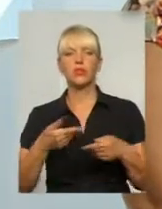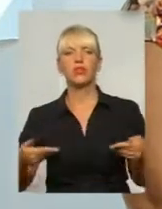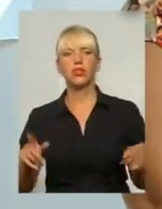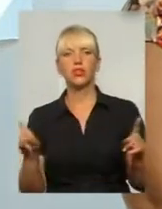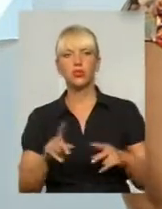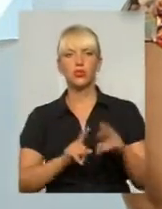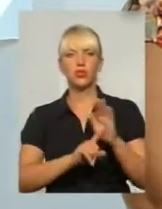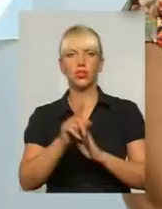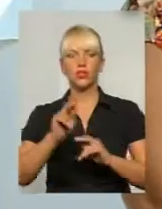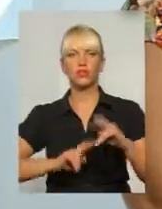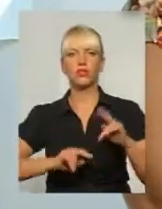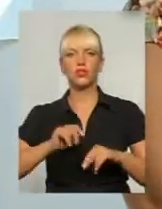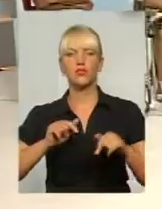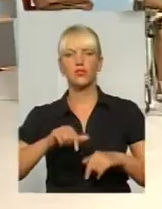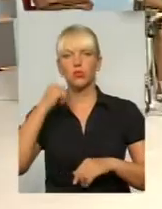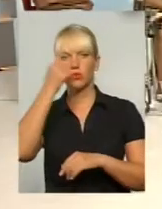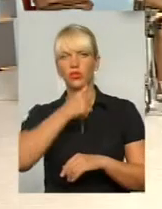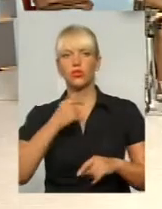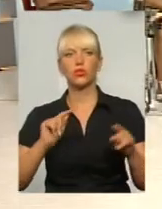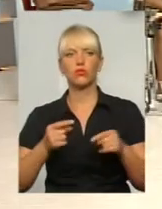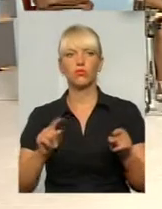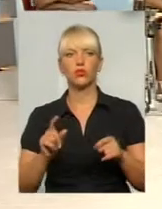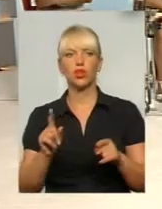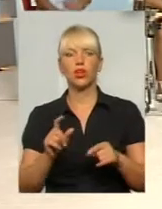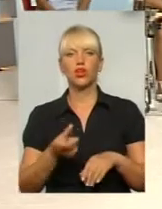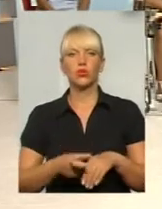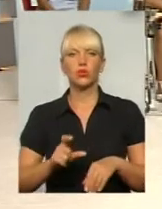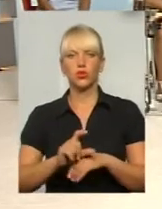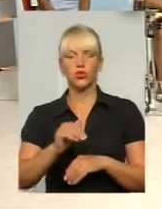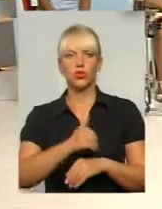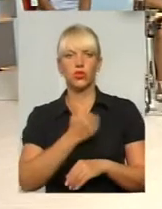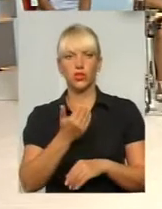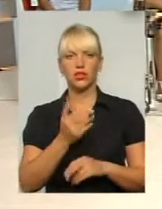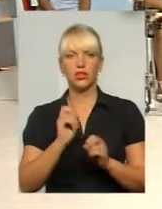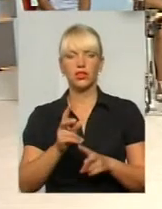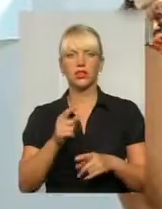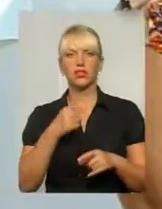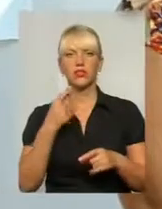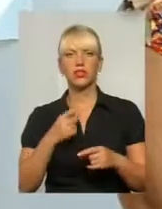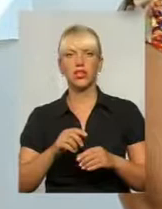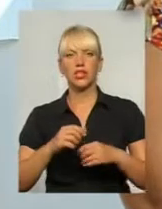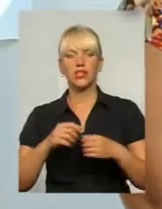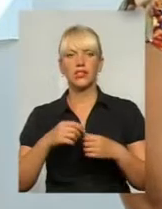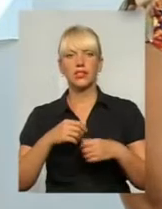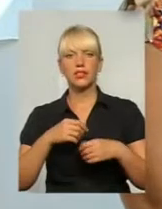щоб почати будівництво в цьому році. Тому що вони дуже хочуть спекатися